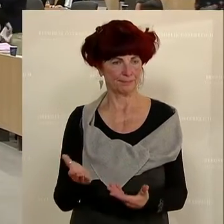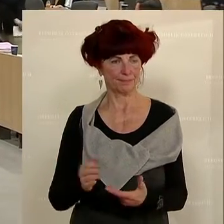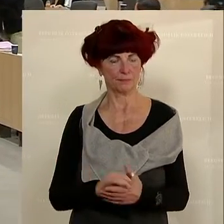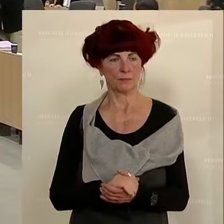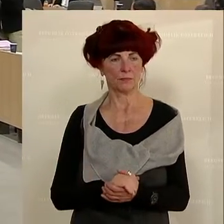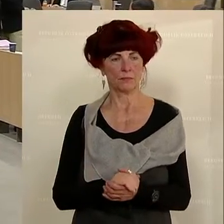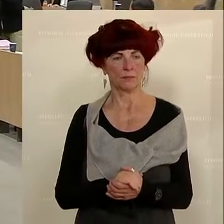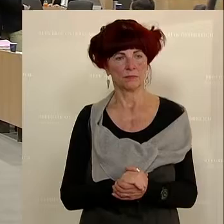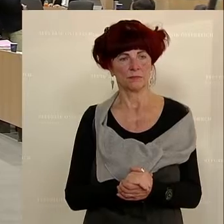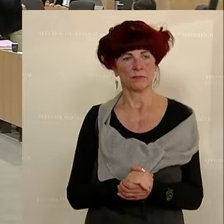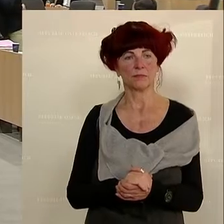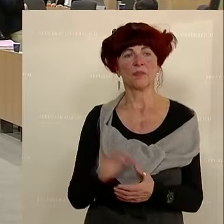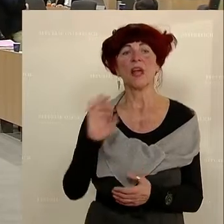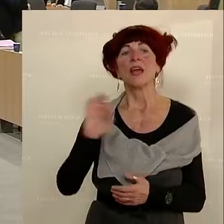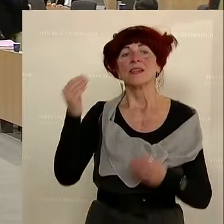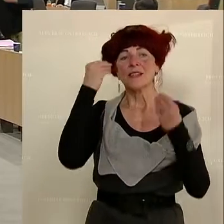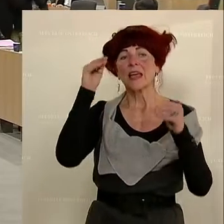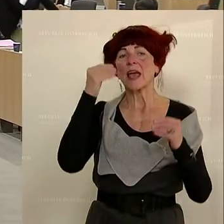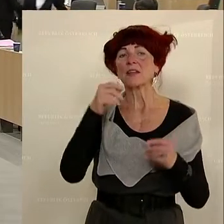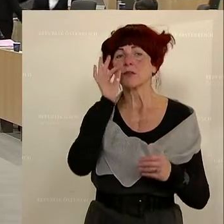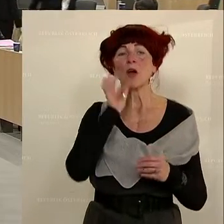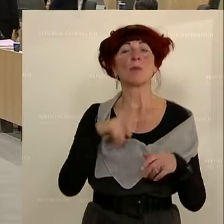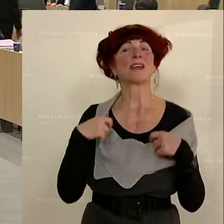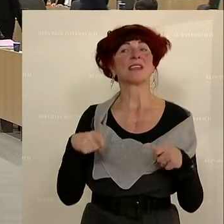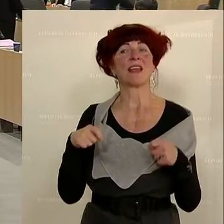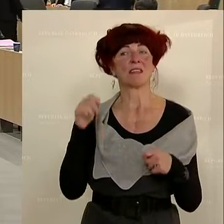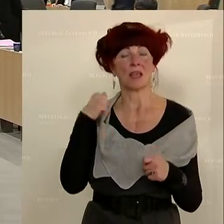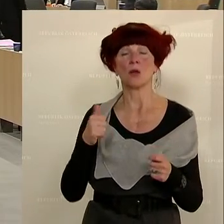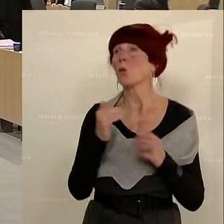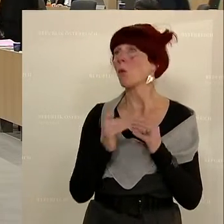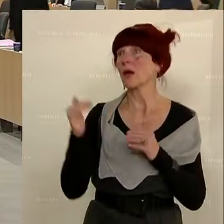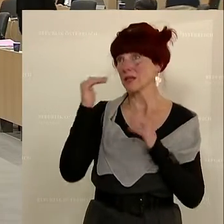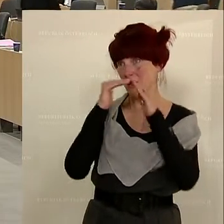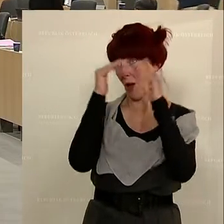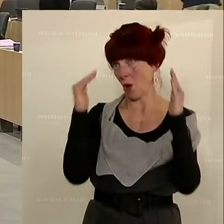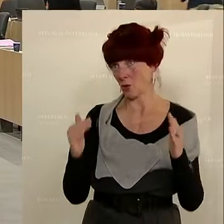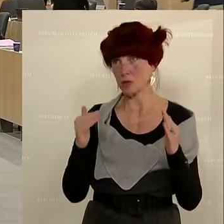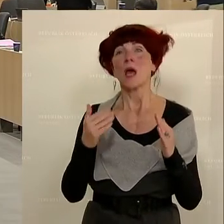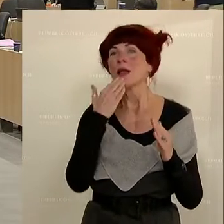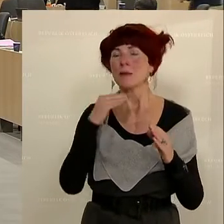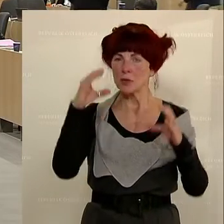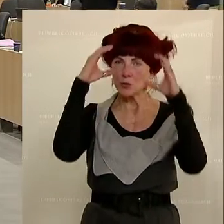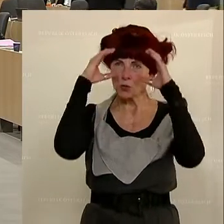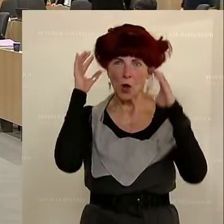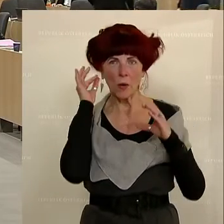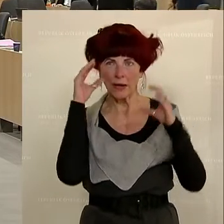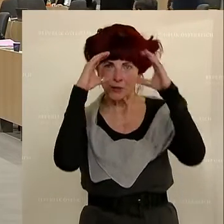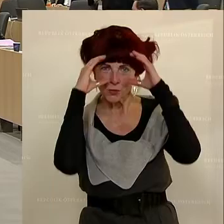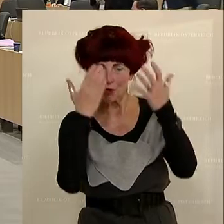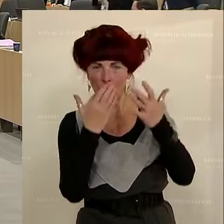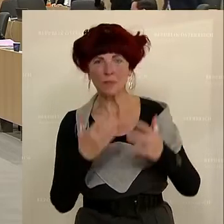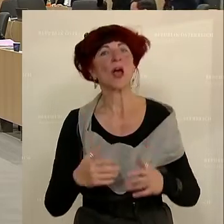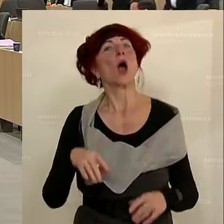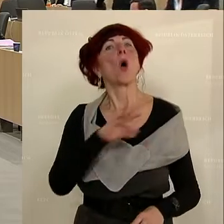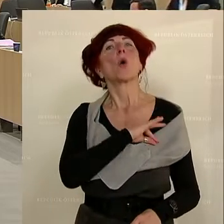Sehr geehrte Frau Präsidentin, Frau Ministerin, Hohes Haus, liebe Zuseherinnen und Zuseher, vorweg noch von meinem Kollegen Probitz darf ich ausrichten, wir